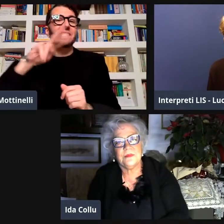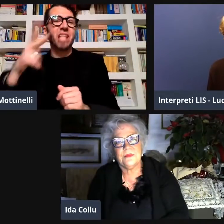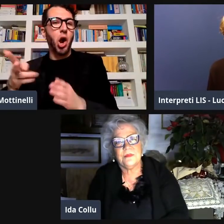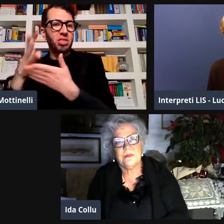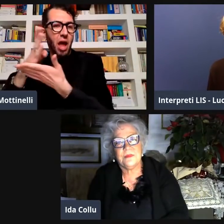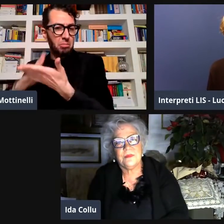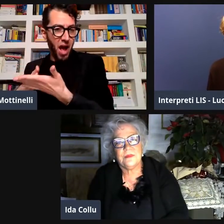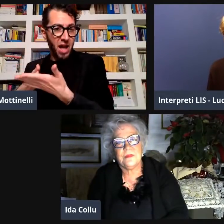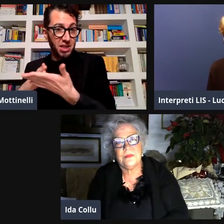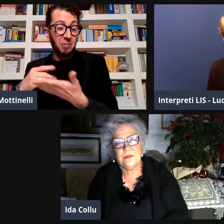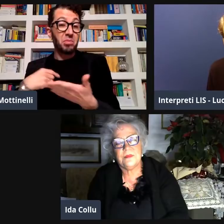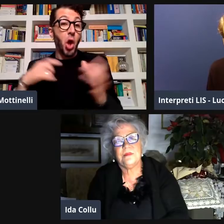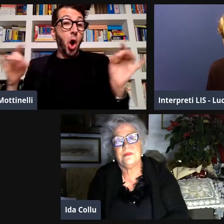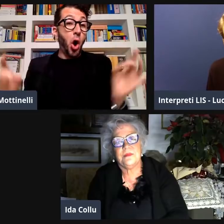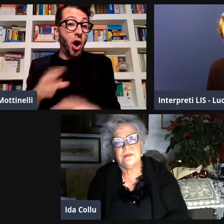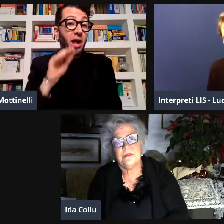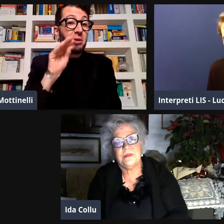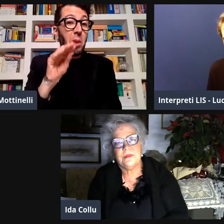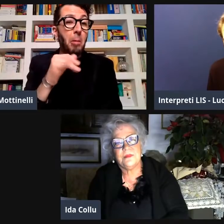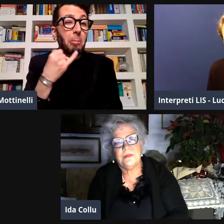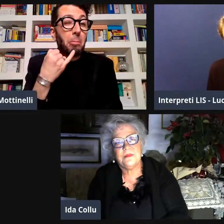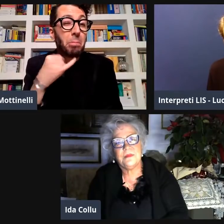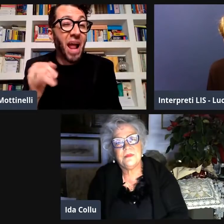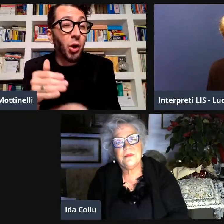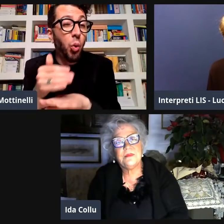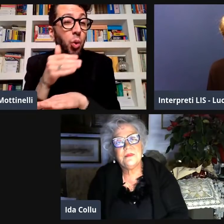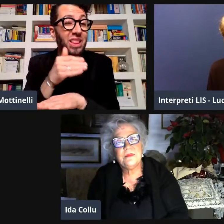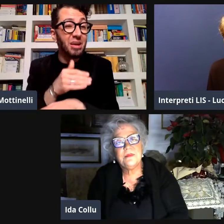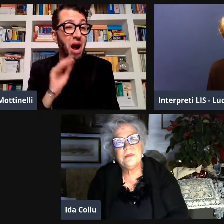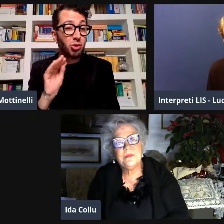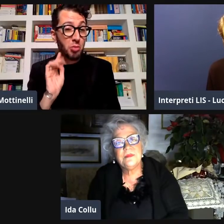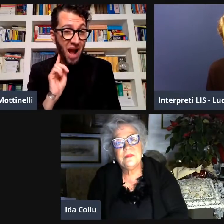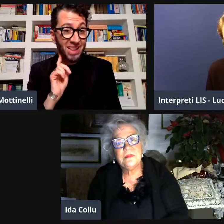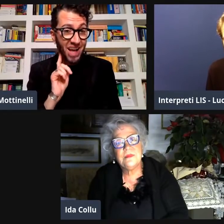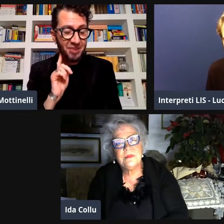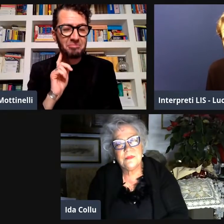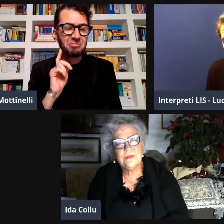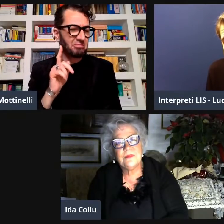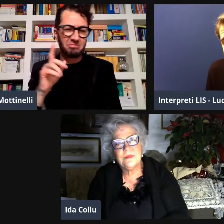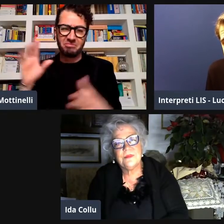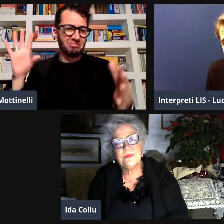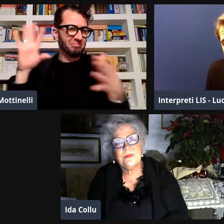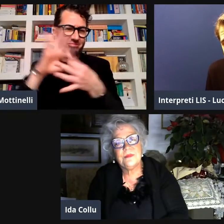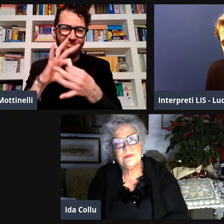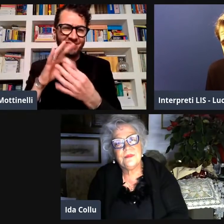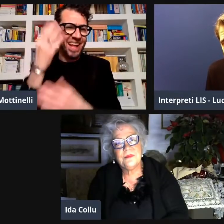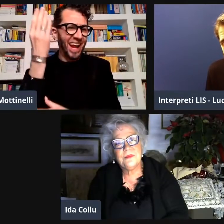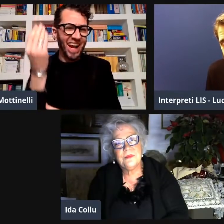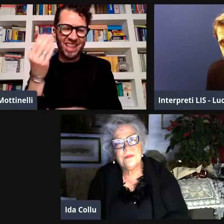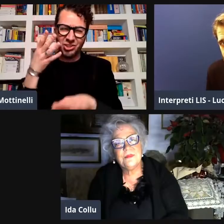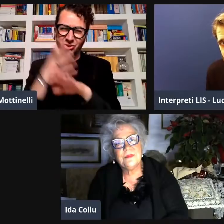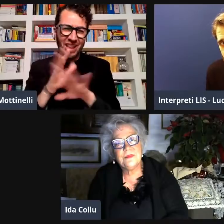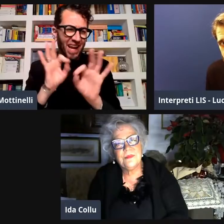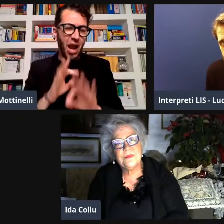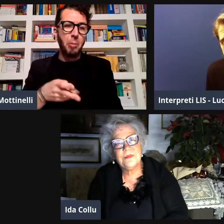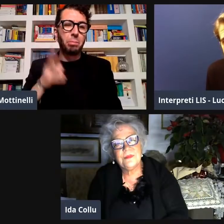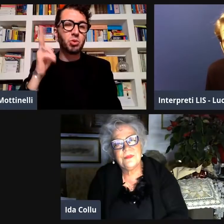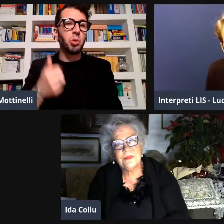prossima occasione si potrà fare una seconda parte di questa intervista ti faccio solamente una